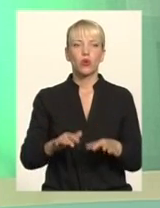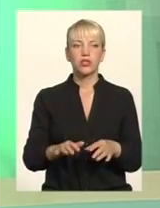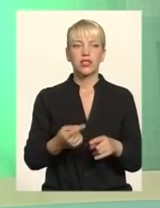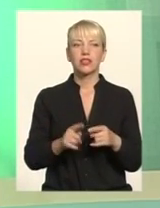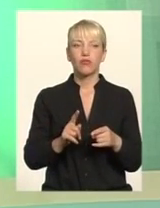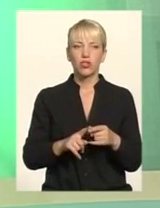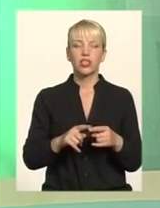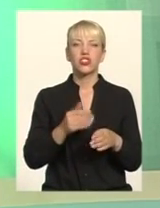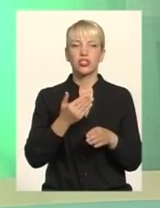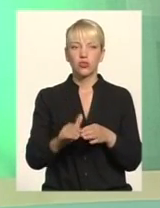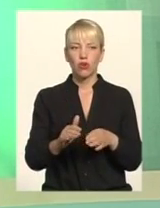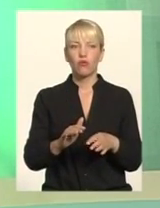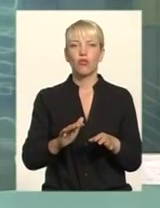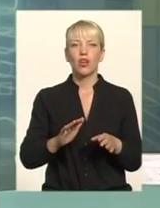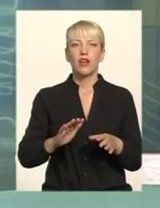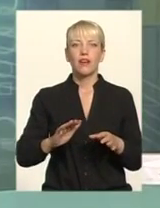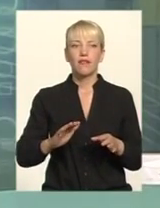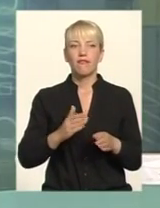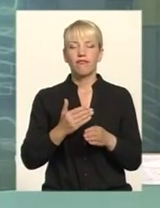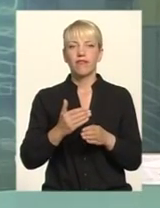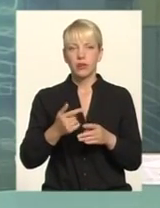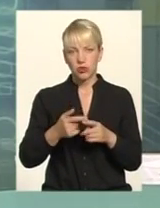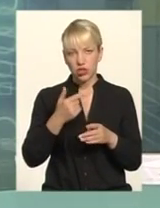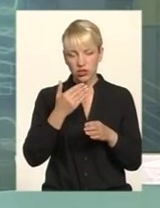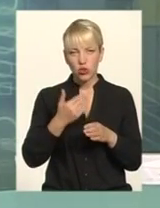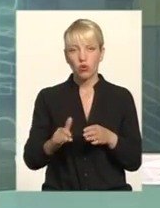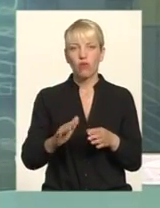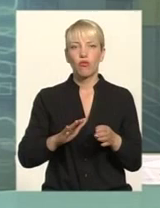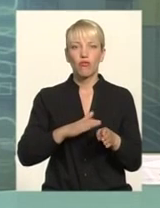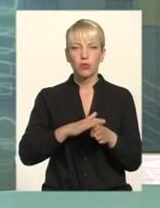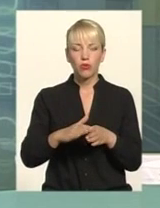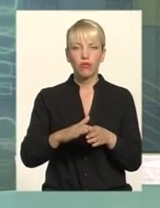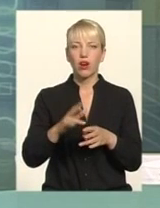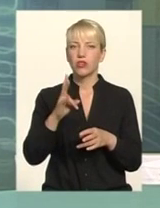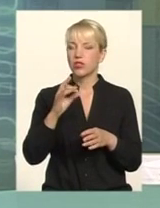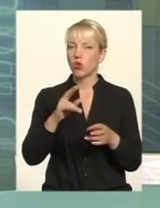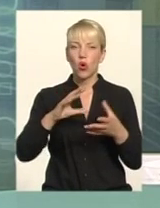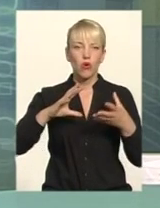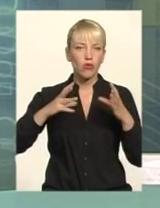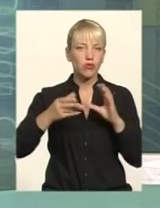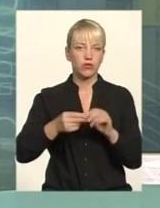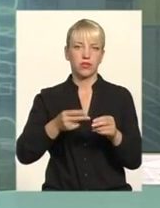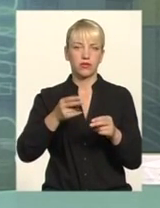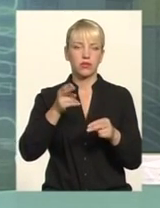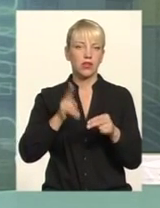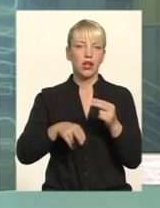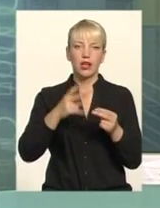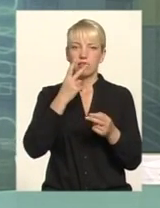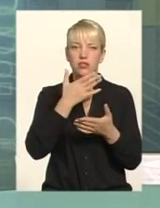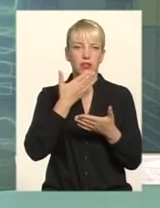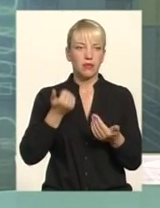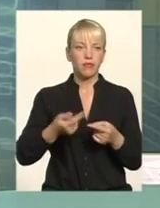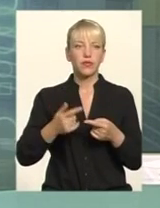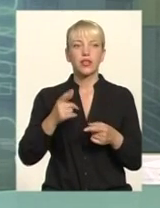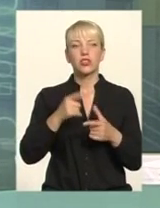відбуваються, але кінцевого результату поки що ми не бачимо Чи стануть вони пересторогою для тих, хто прийде